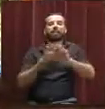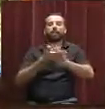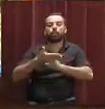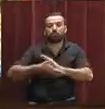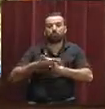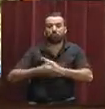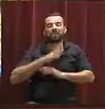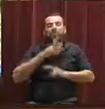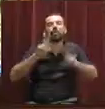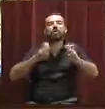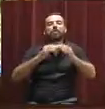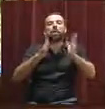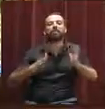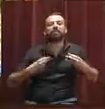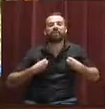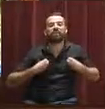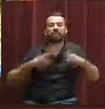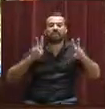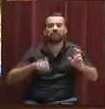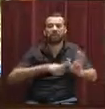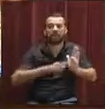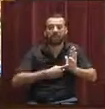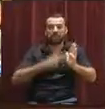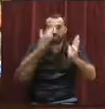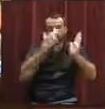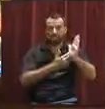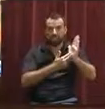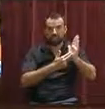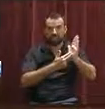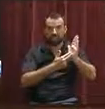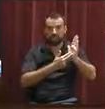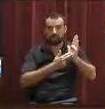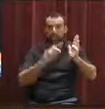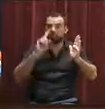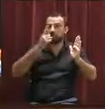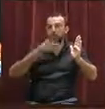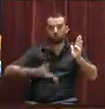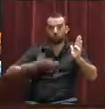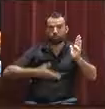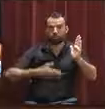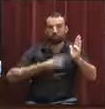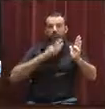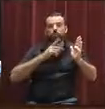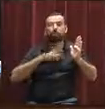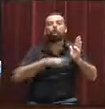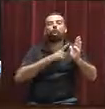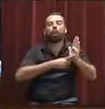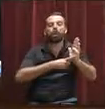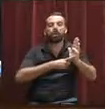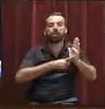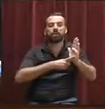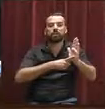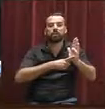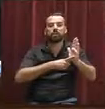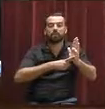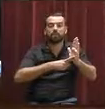perquè el lligava en el tema d'habitatge, també en el tema de la legalitat i d'escompliment de la legalitat. Primer de tot hem de posar en valor que tenim una llei que permet precisament això